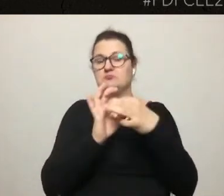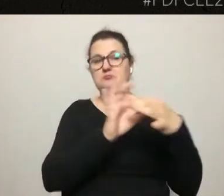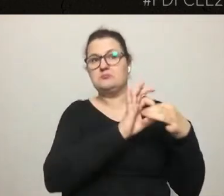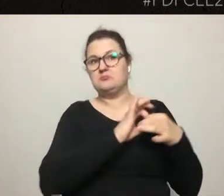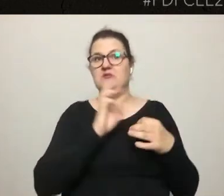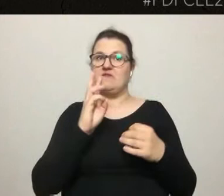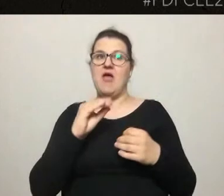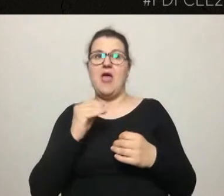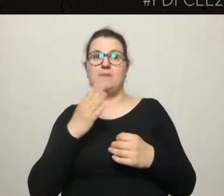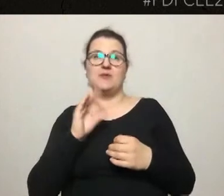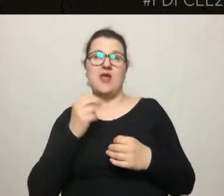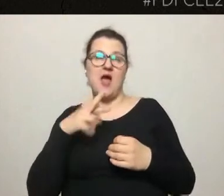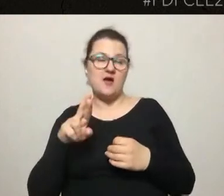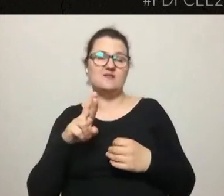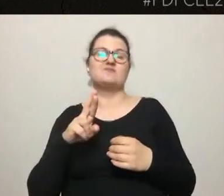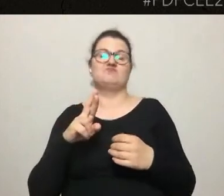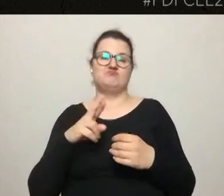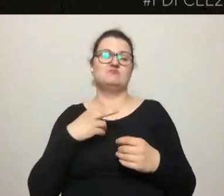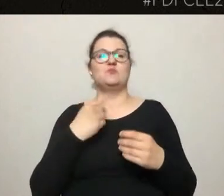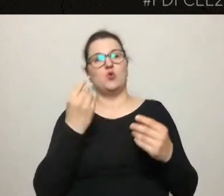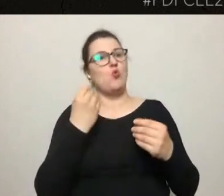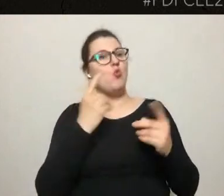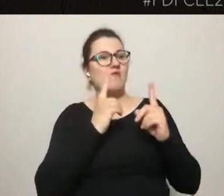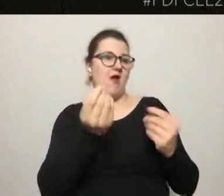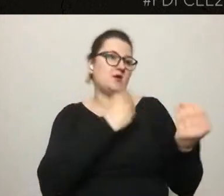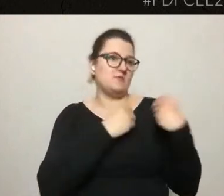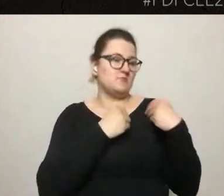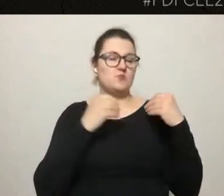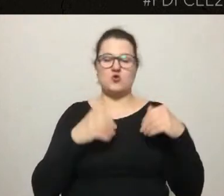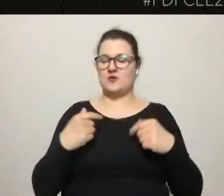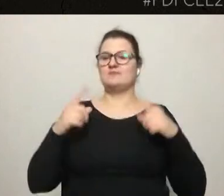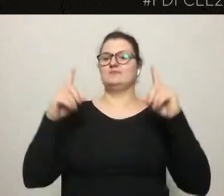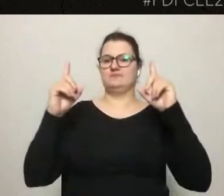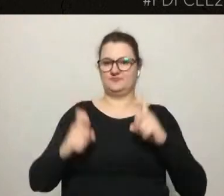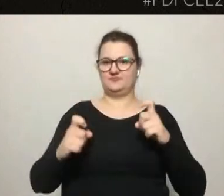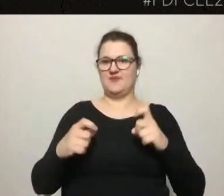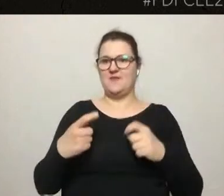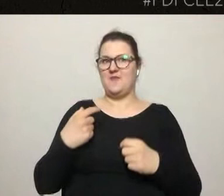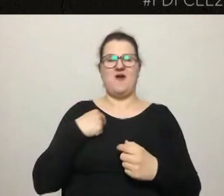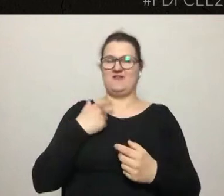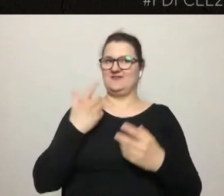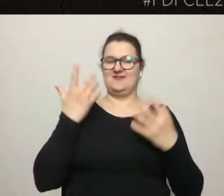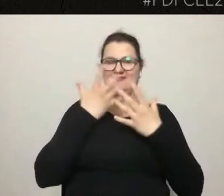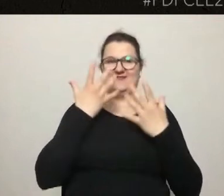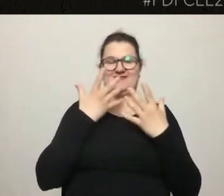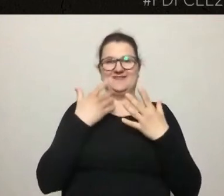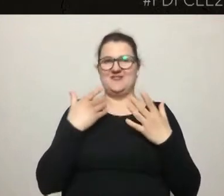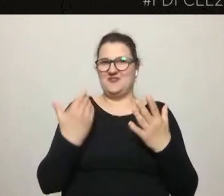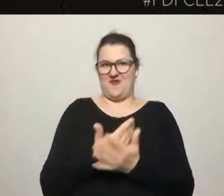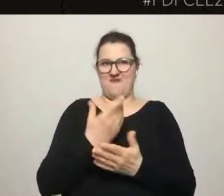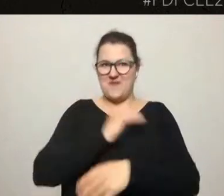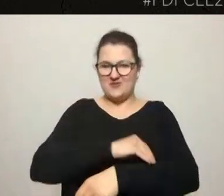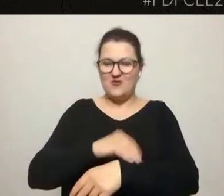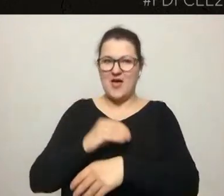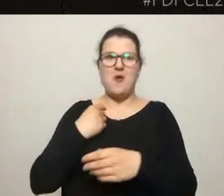i wystartowaliśmy. To była trochę eksperymentalna dla nas metoda, no bo my jesteśmy przystępni do kontaktów twarzą twarz, a nie czegoś takiego, czyli